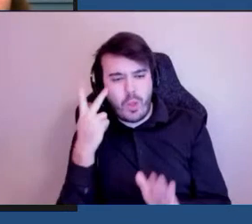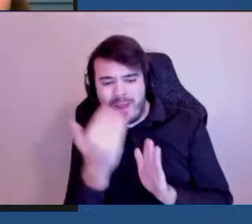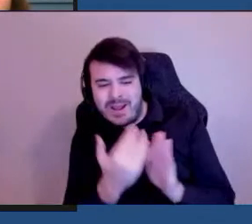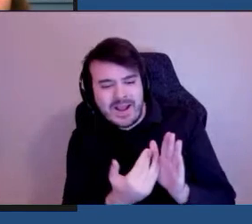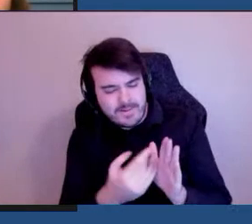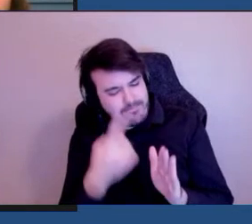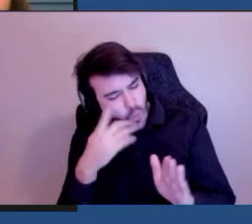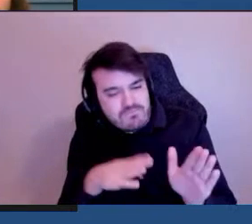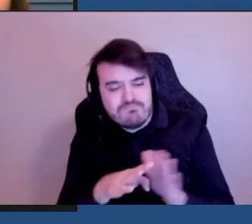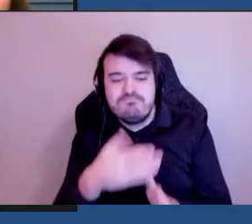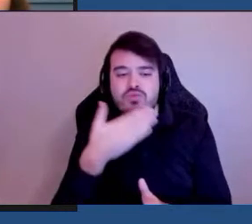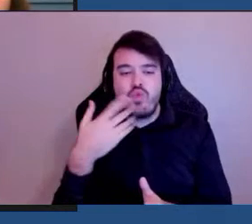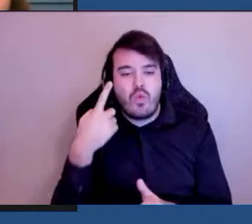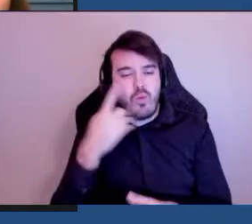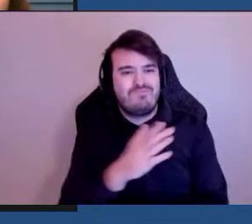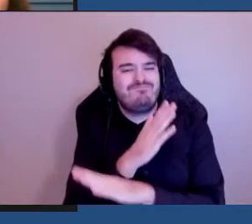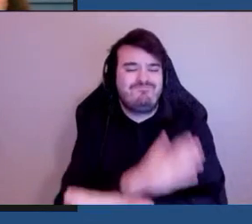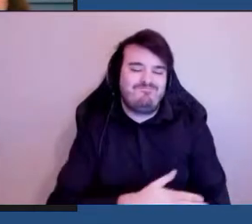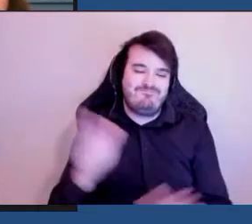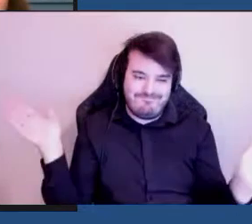le mieux et à cerner les obstacles